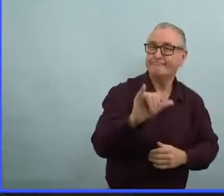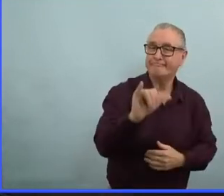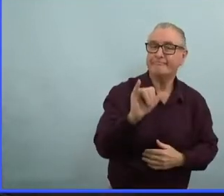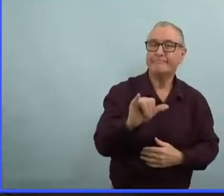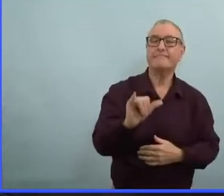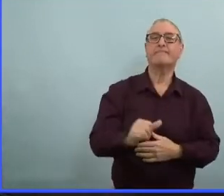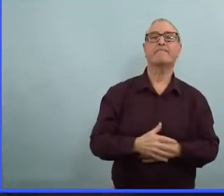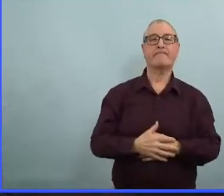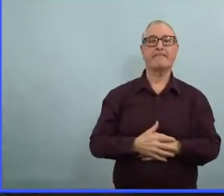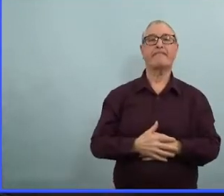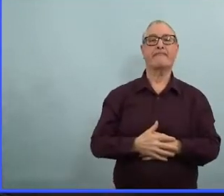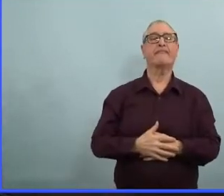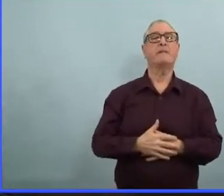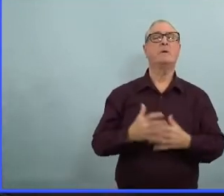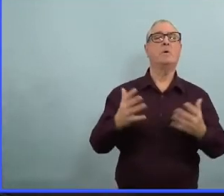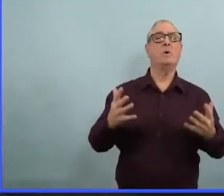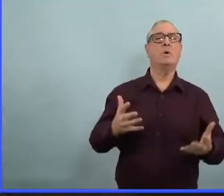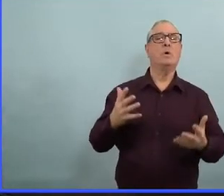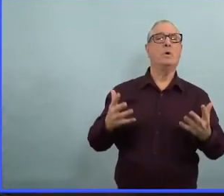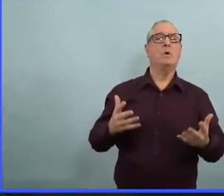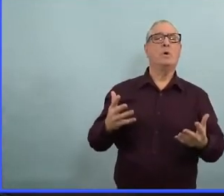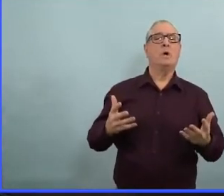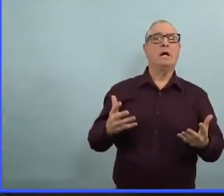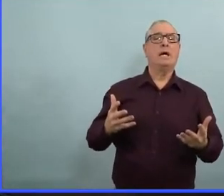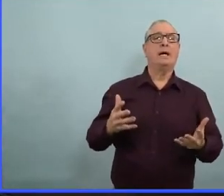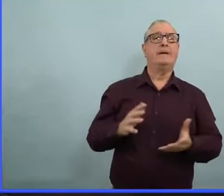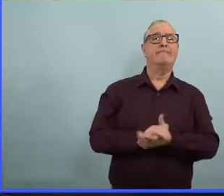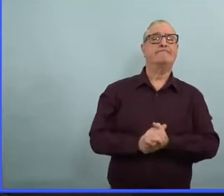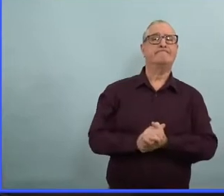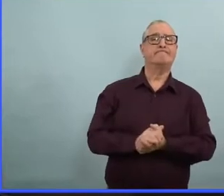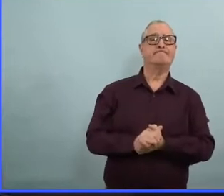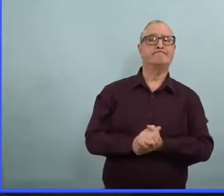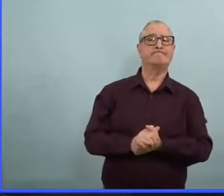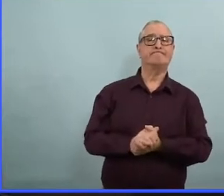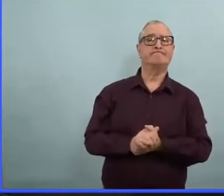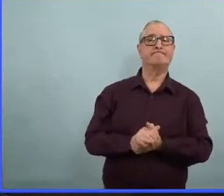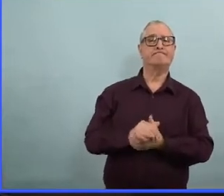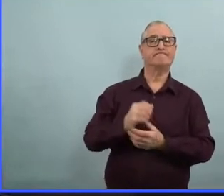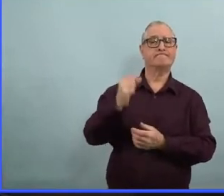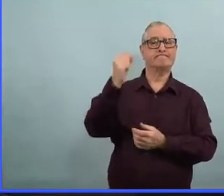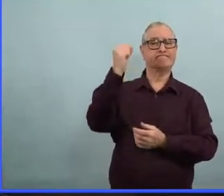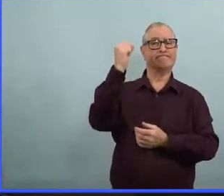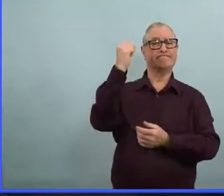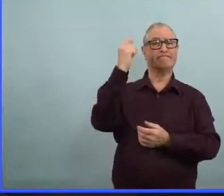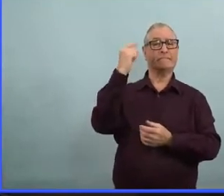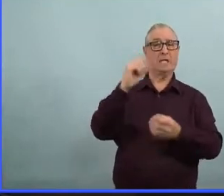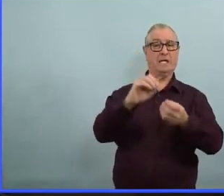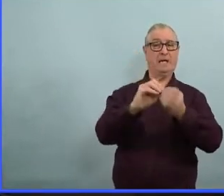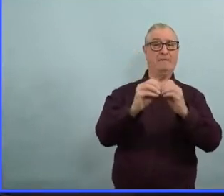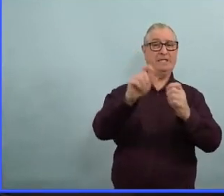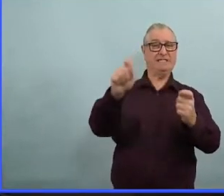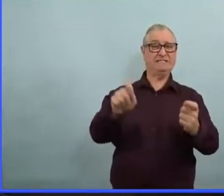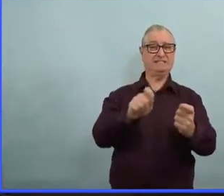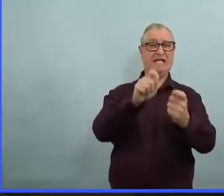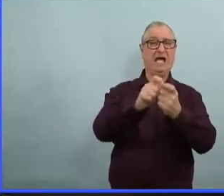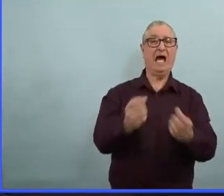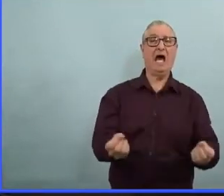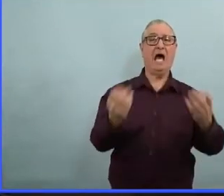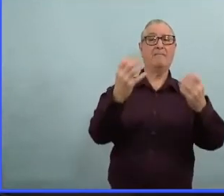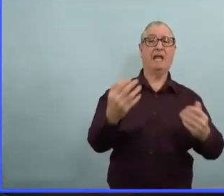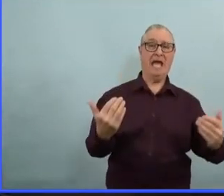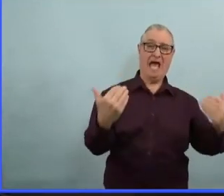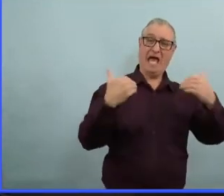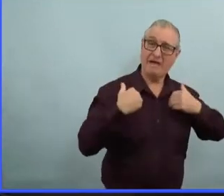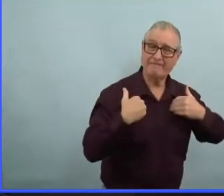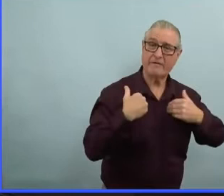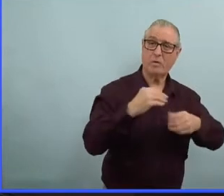qu'on n'a plus de données sur les tests, c'est impossible de savoir combien de personnes sont vraiment infectées avec ce virus. Donc, on doit simplement